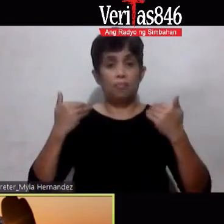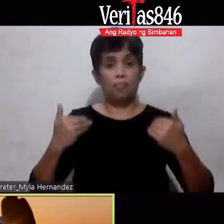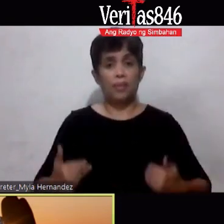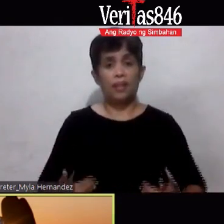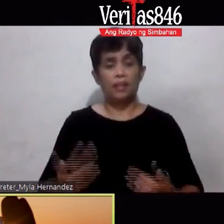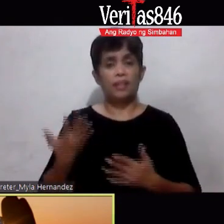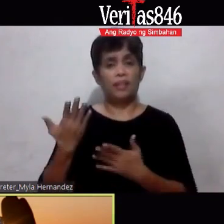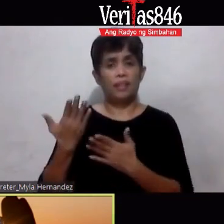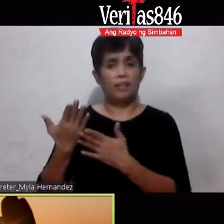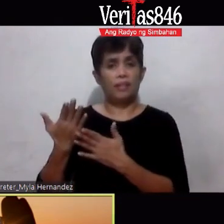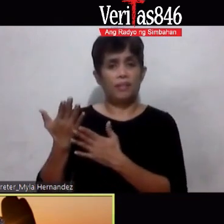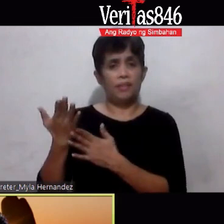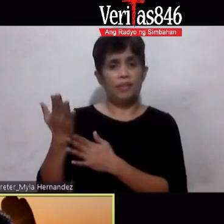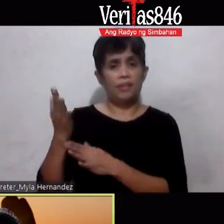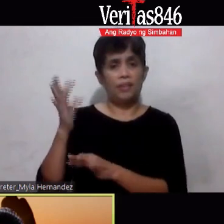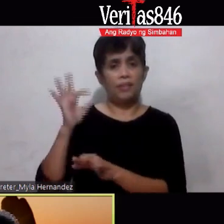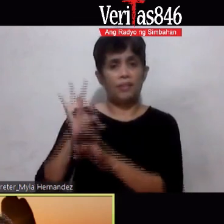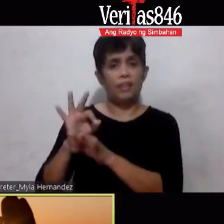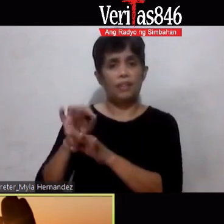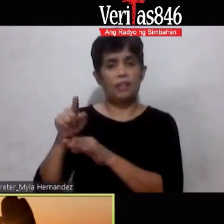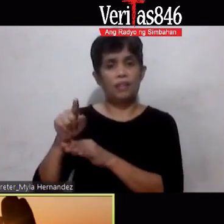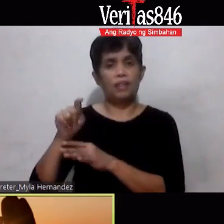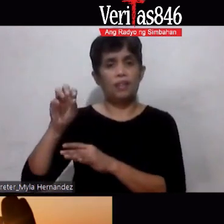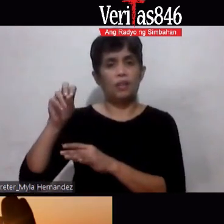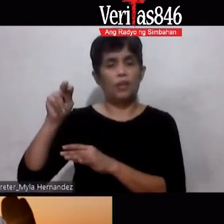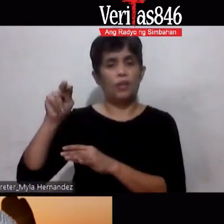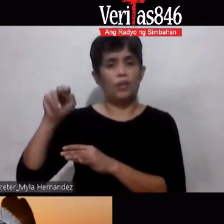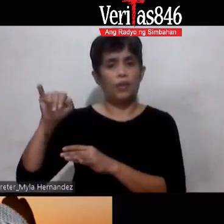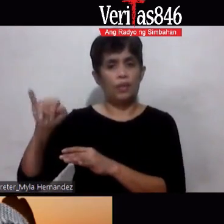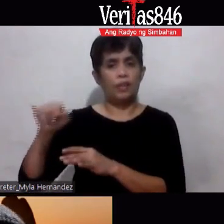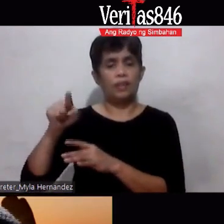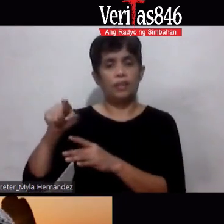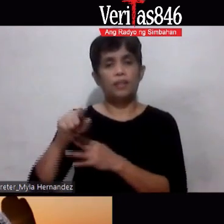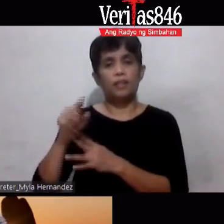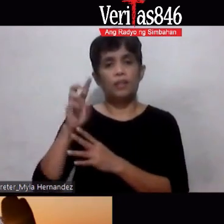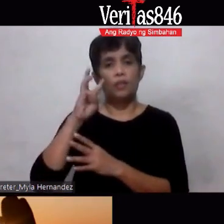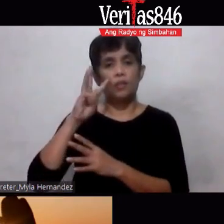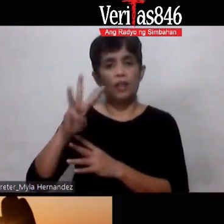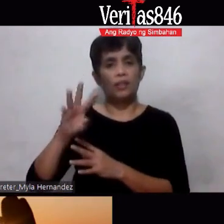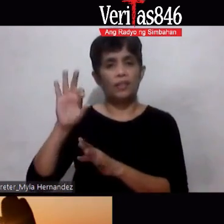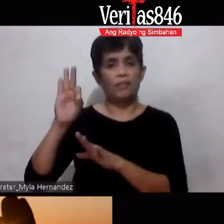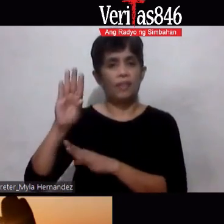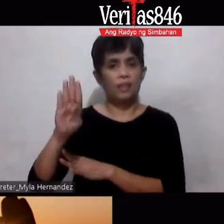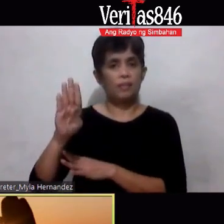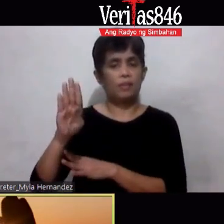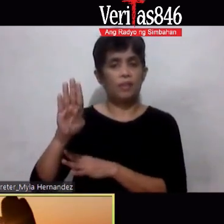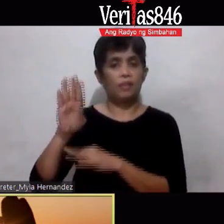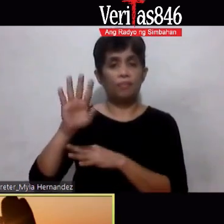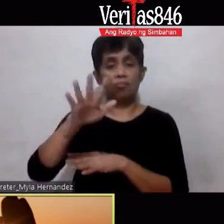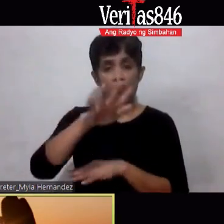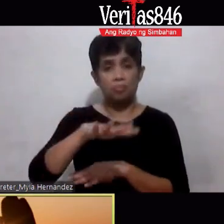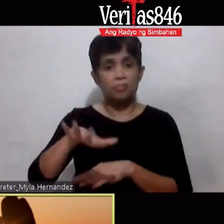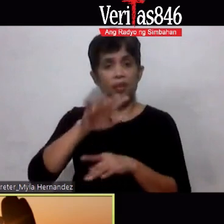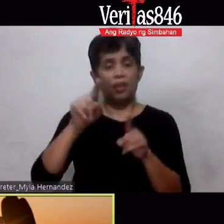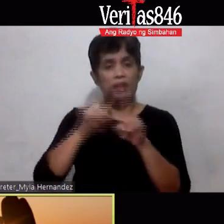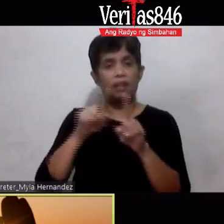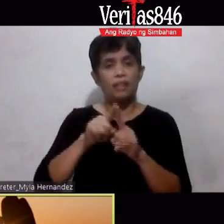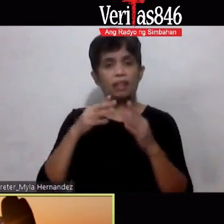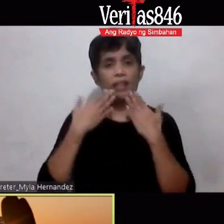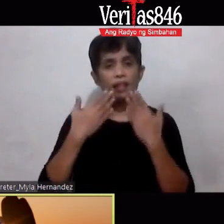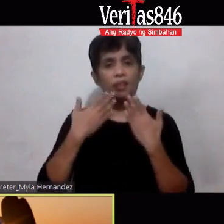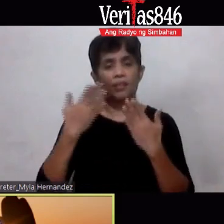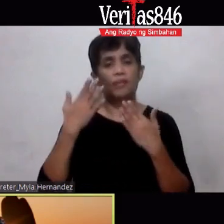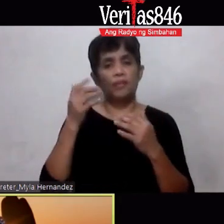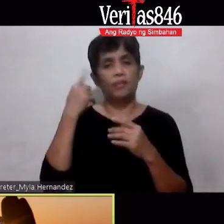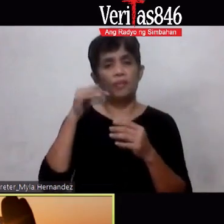bagay sa kanya Tony Vista nakikinig po siya ngayon nanonood po siya sa facebook at kayo rin po na salamat po sa inyong pagsama